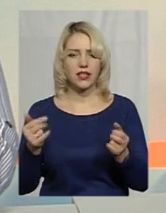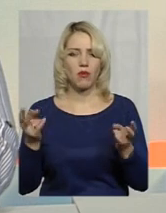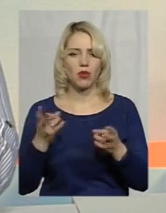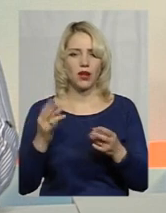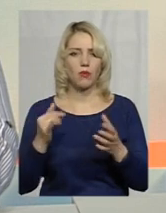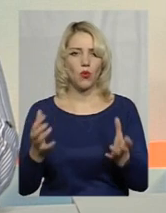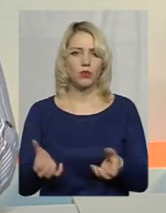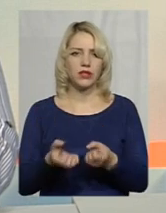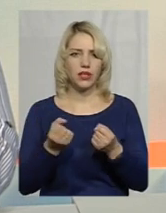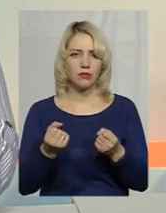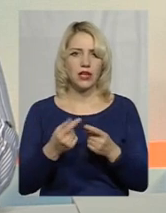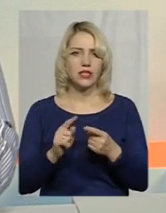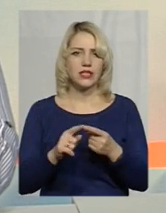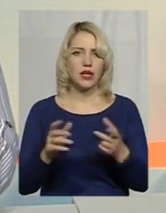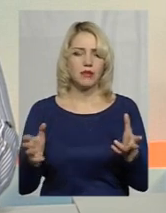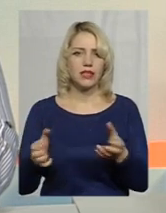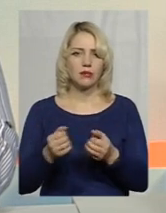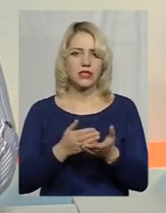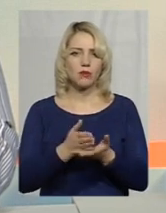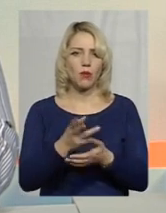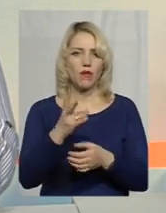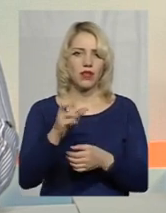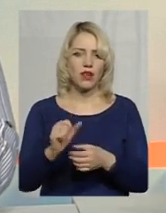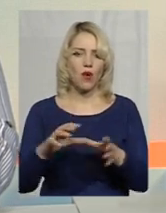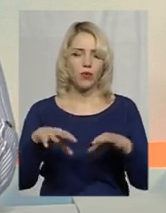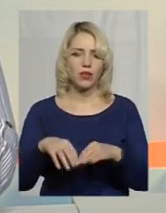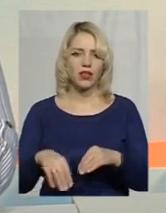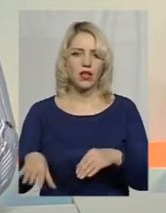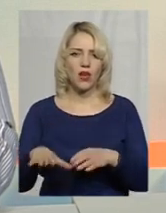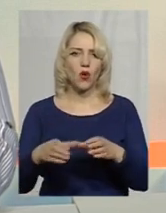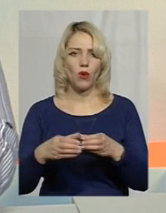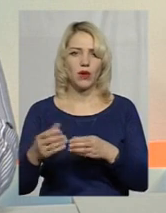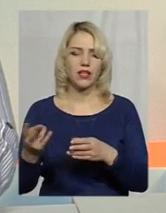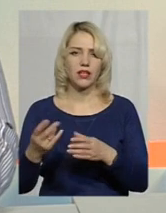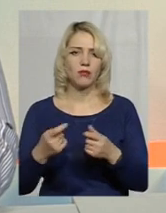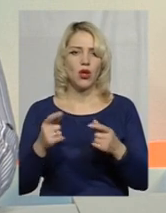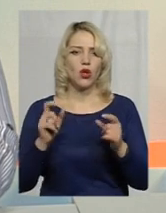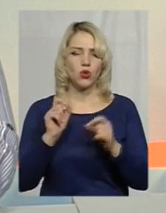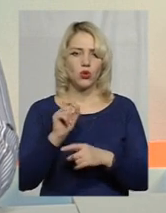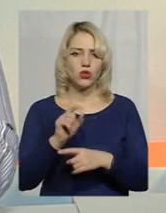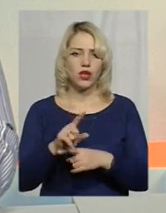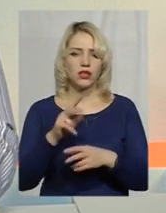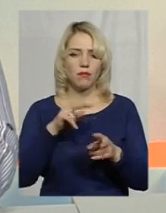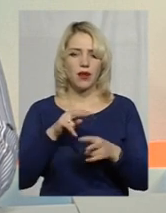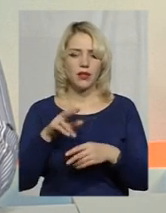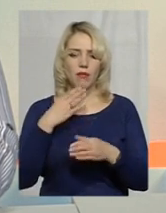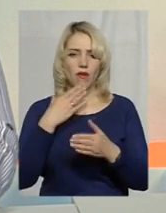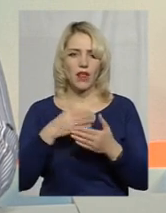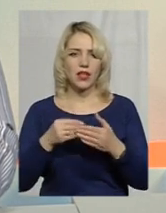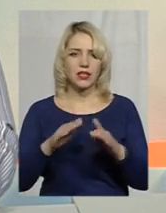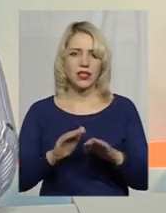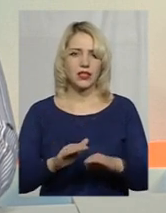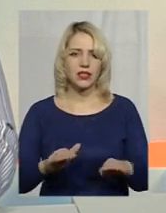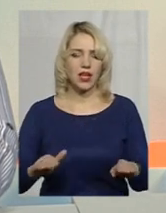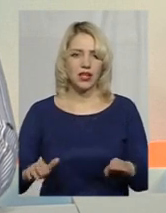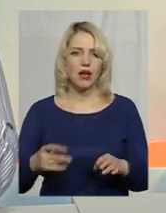підтримка спрямована, власне, на об'єднані громади, яким доручається сьогодні дбати про власних дітей. Але повірте,